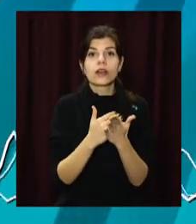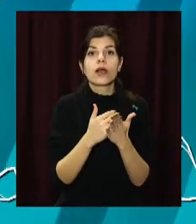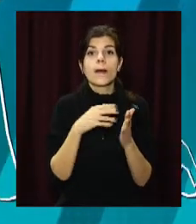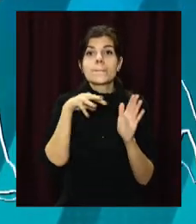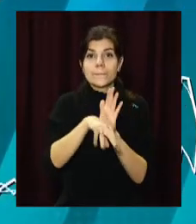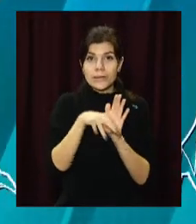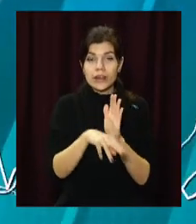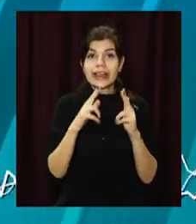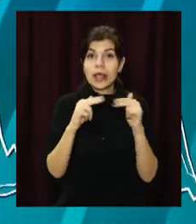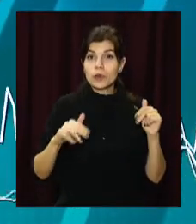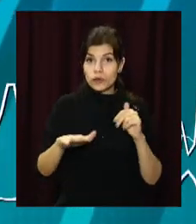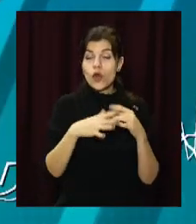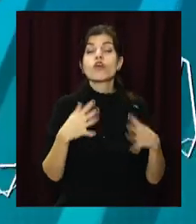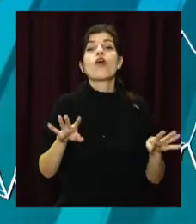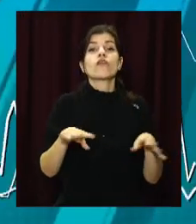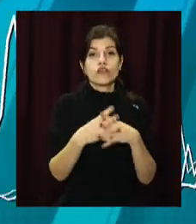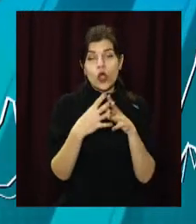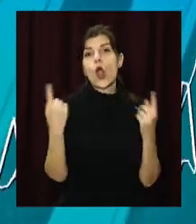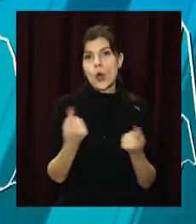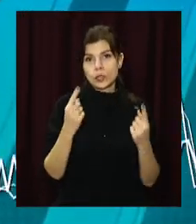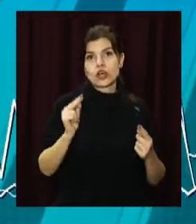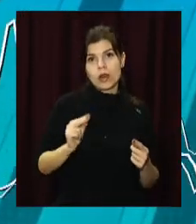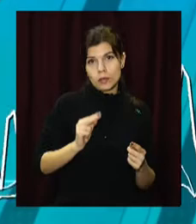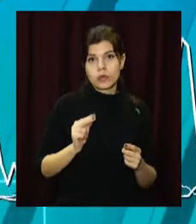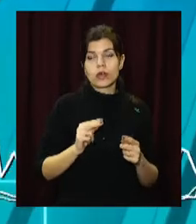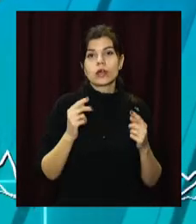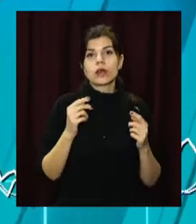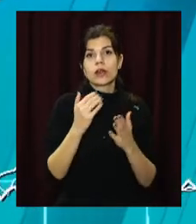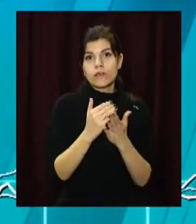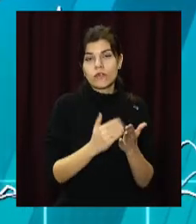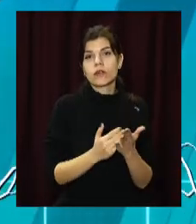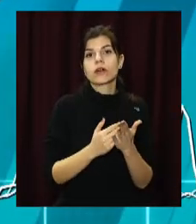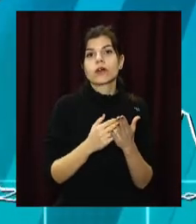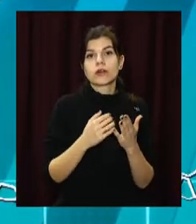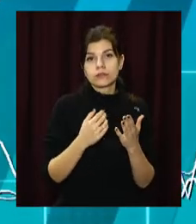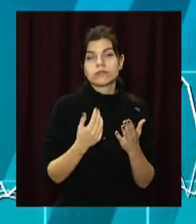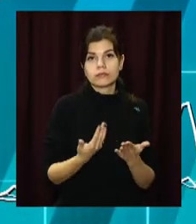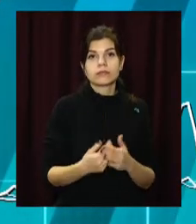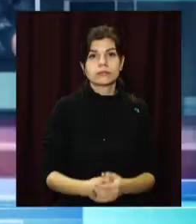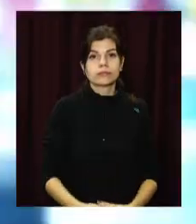метрополітену Дніпровському встановлено в повному режимі. І працює згодом розписанню дійсню.